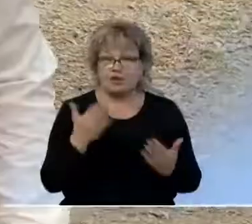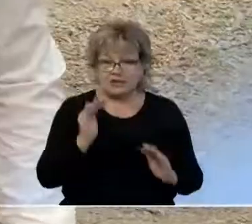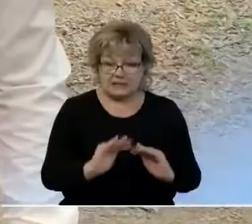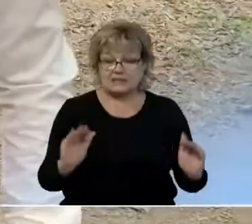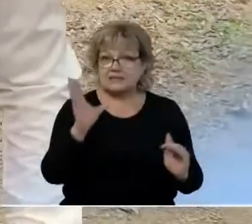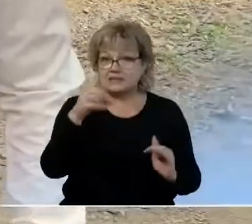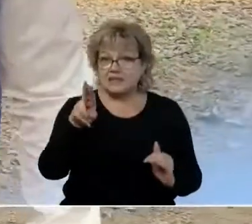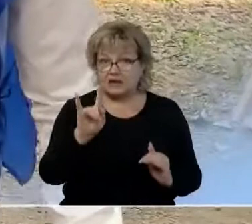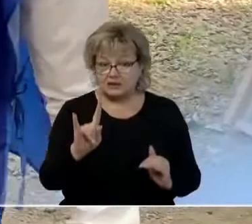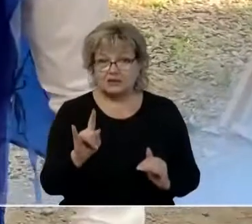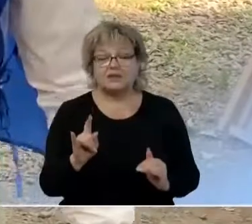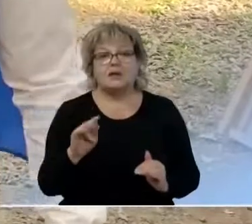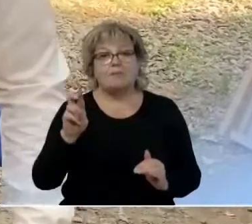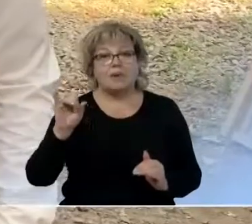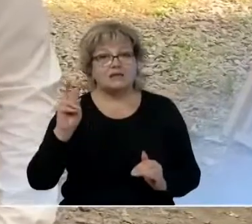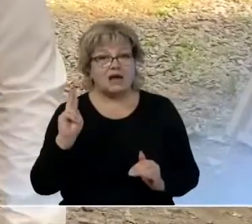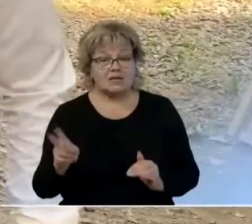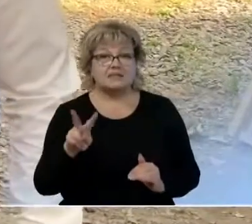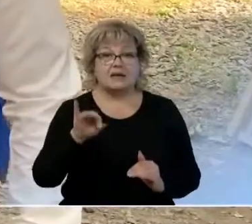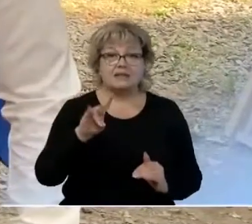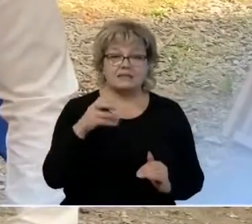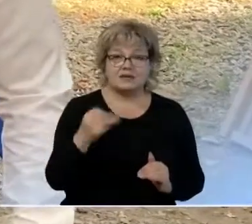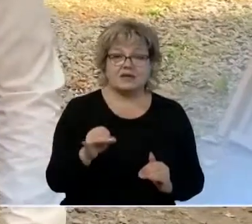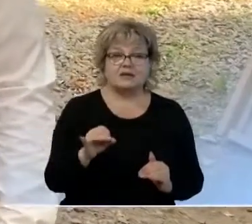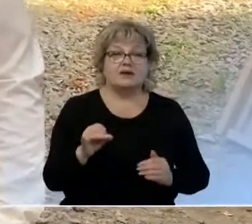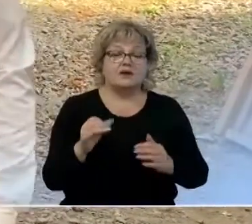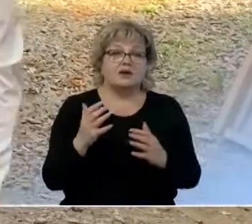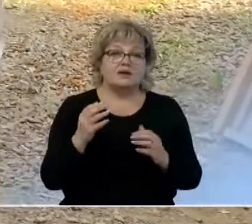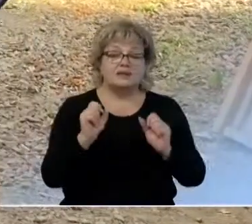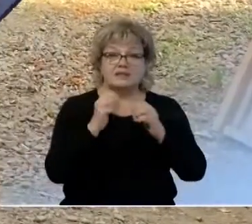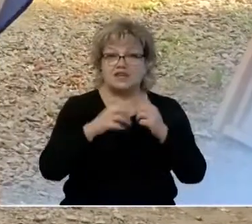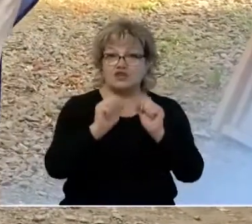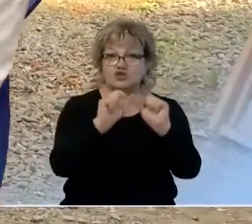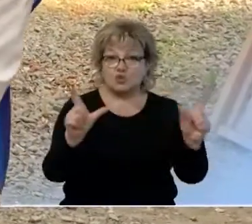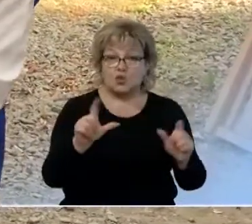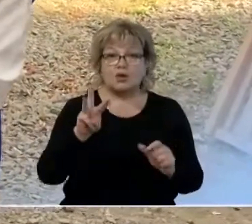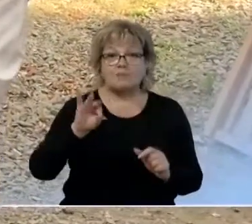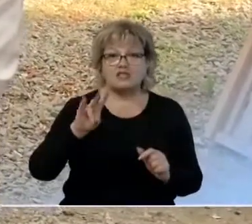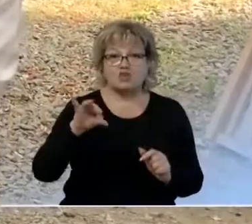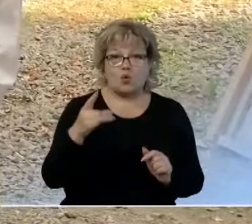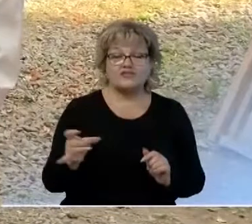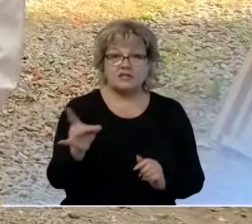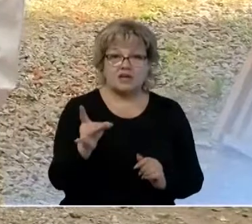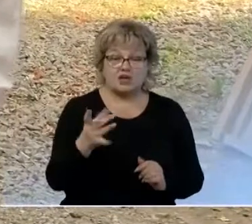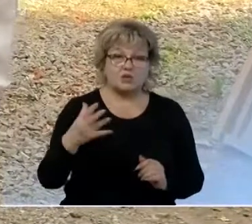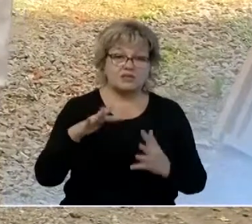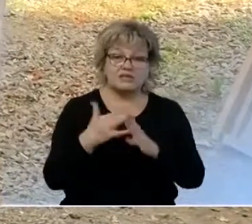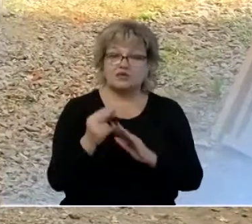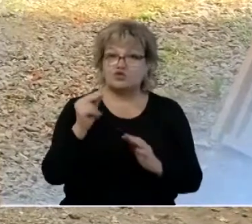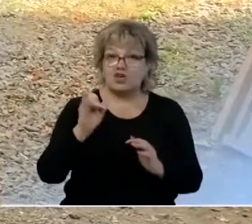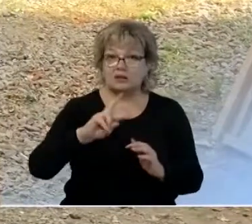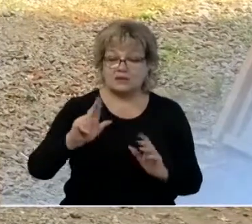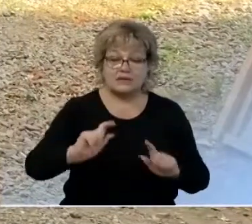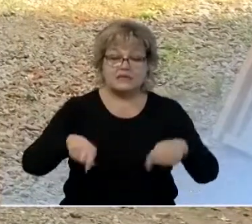сады, и батарейские лицеи, детская средняя школа, Мясниковский район, Севачатль. Сдай